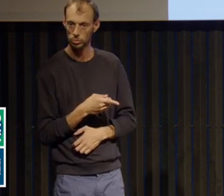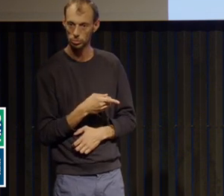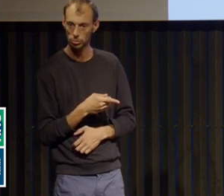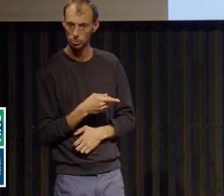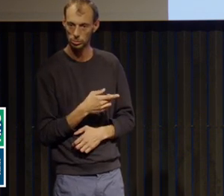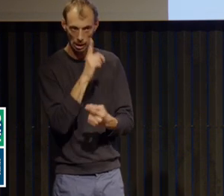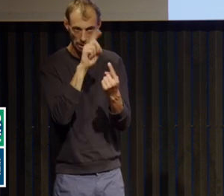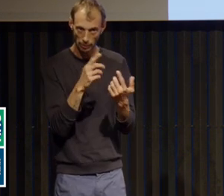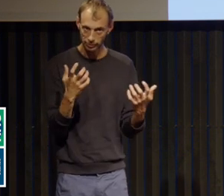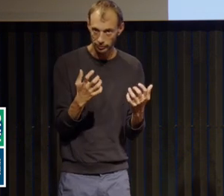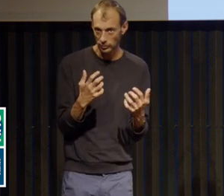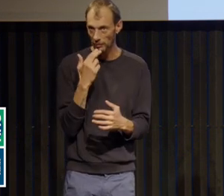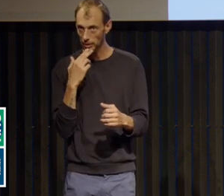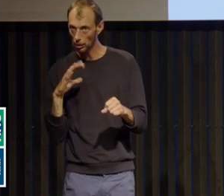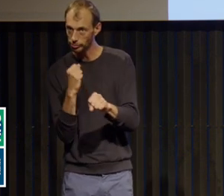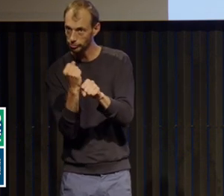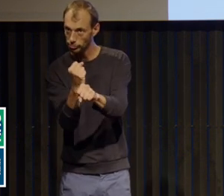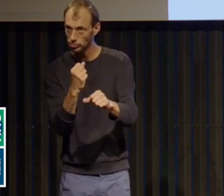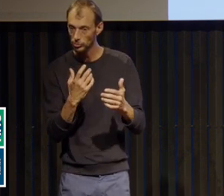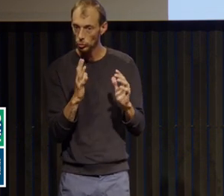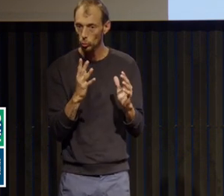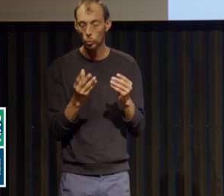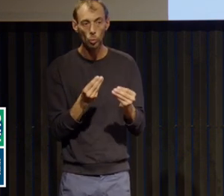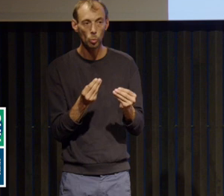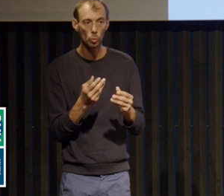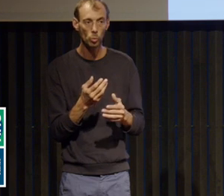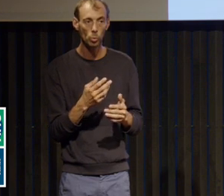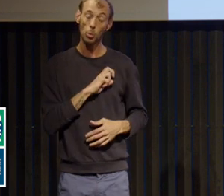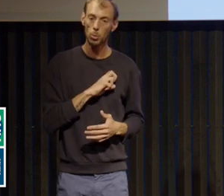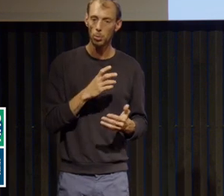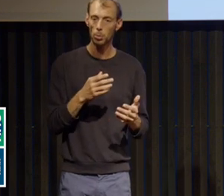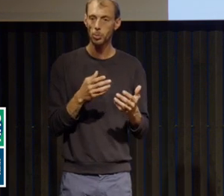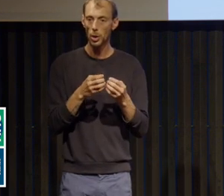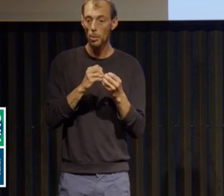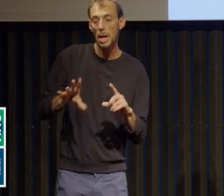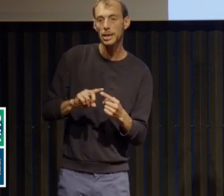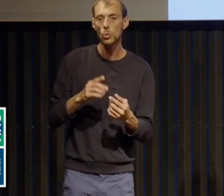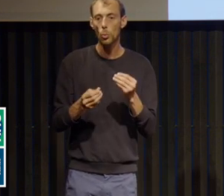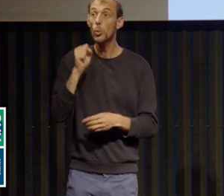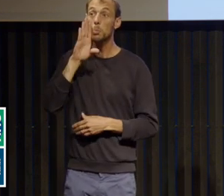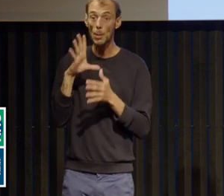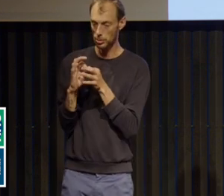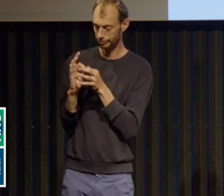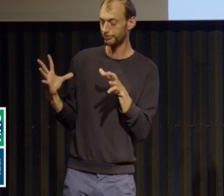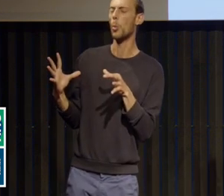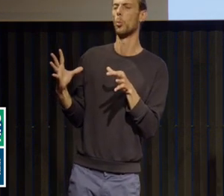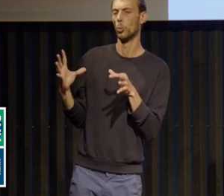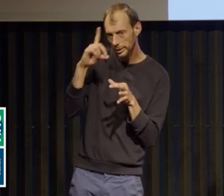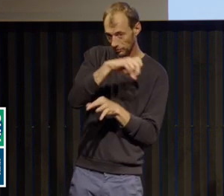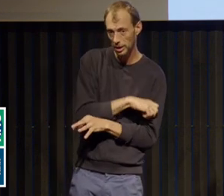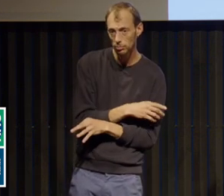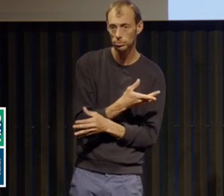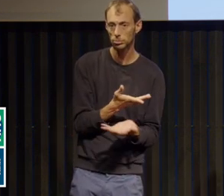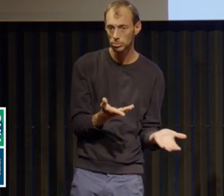performance, des angoisses, de pertes, quelques séparations difficiles avec les parents, parfois des difficultés d'intégration dans les groupes de